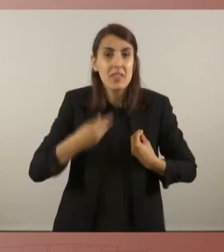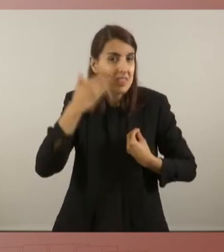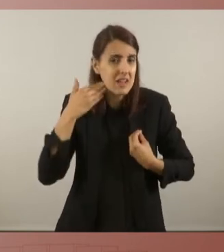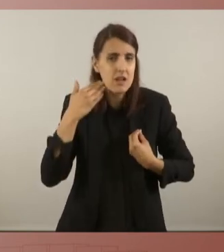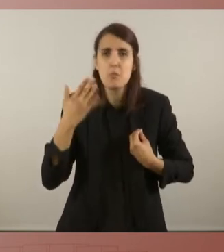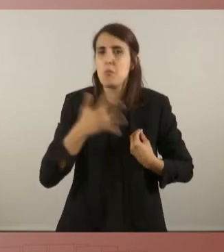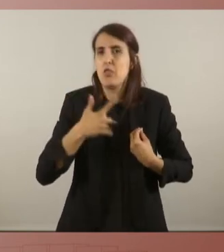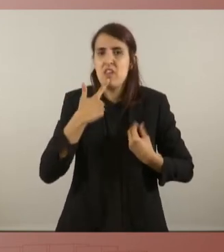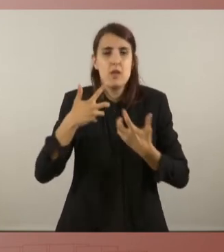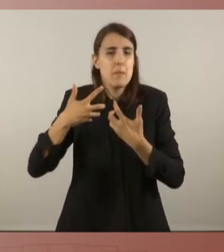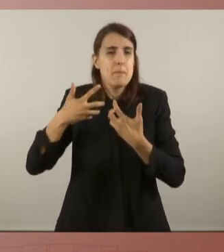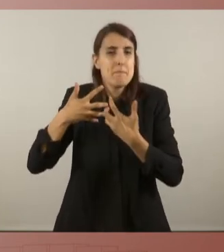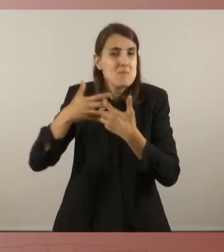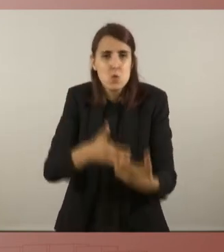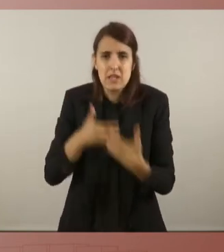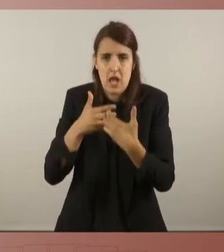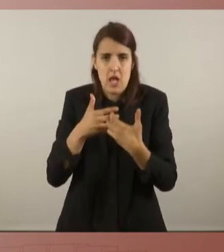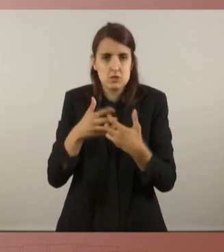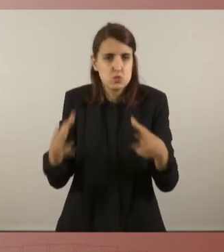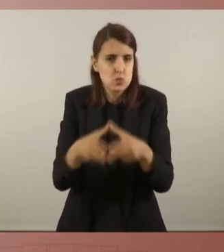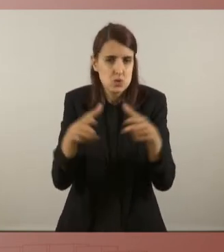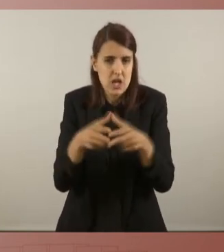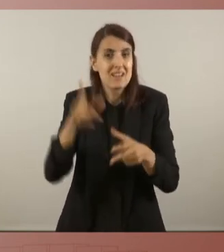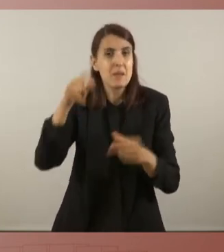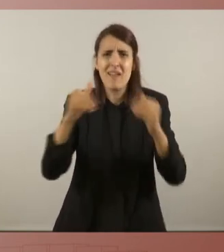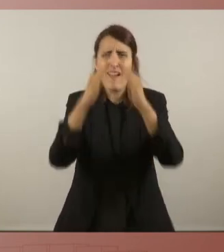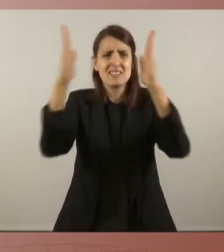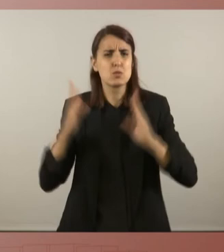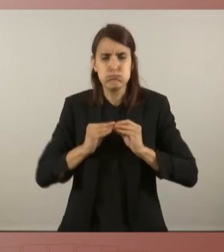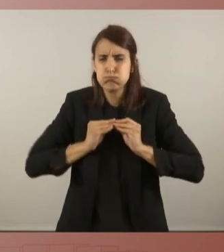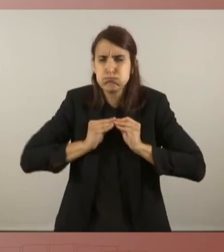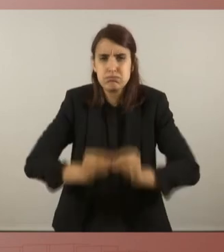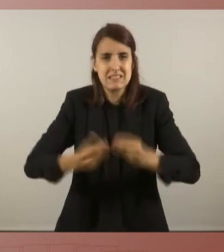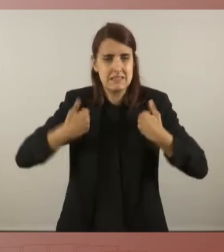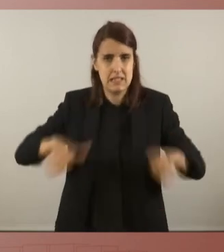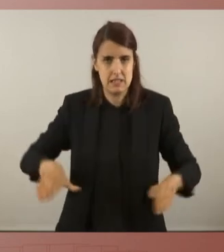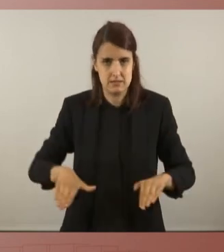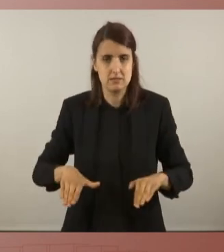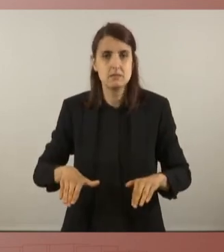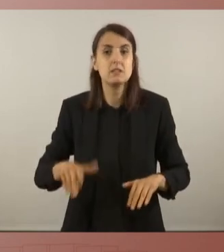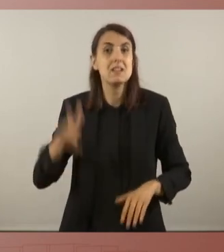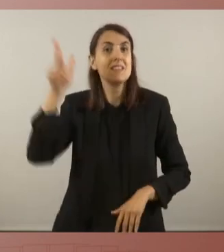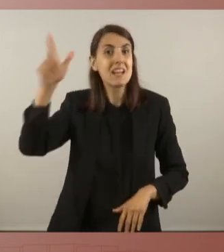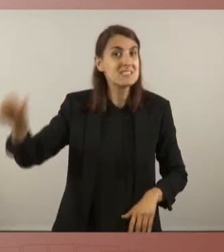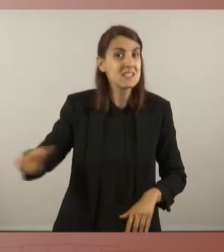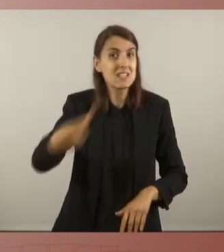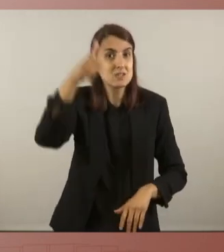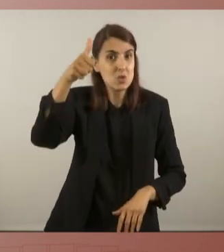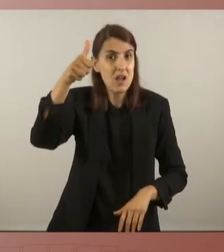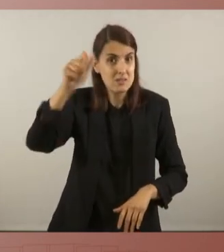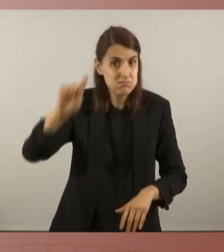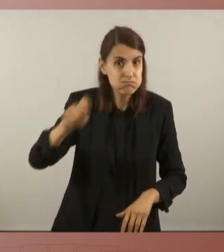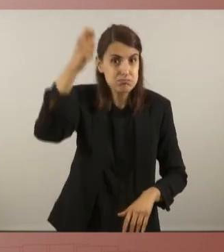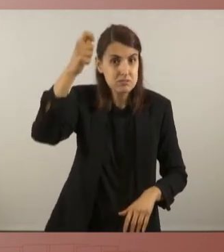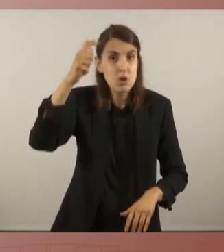lluita social i requereixen radicalitat des de les institucions. I per assolir els nostres drets nacionals i per poder exercir l